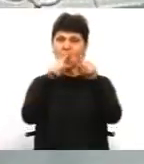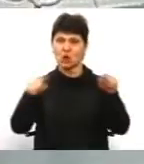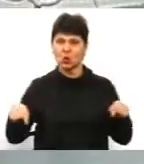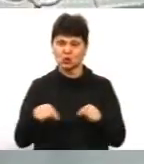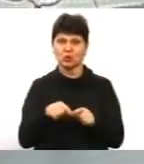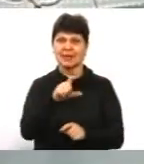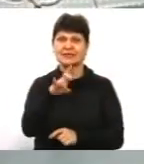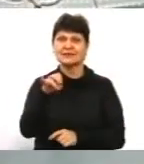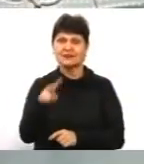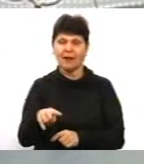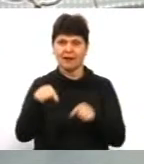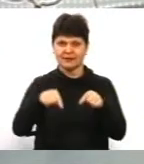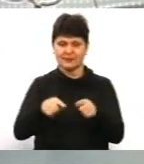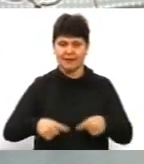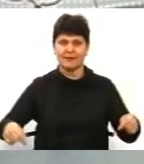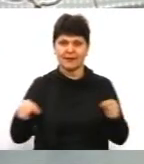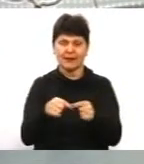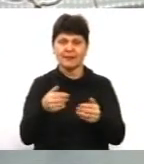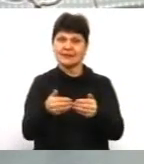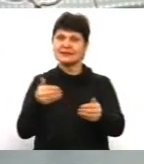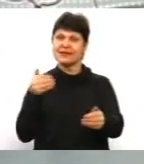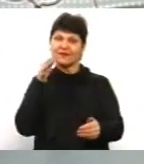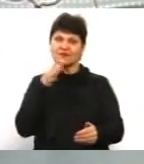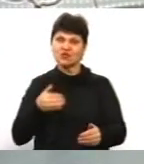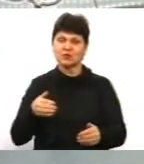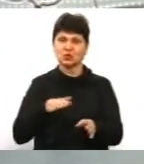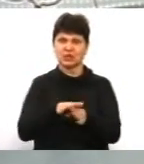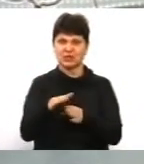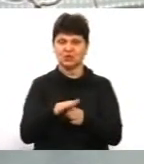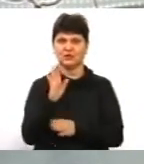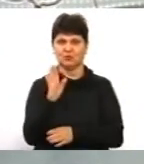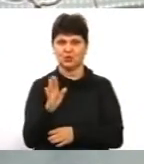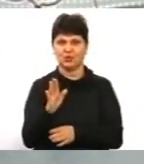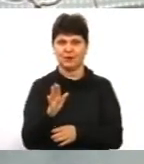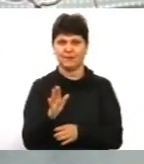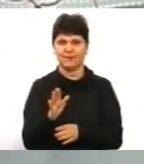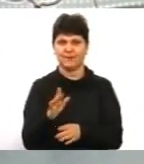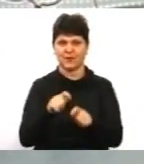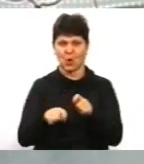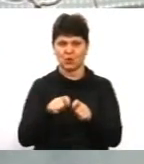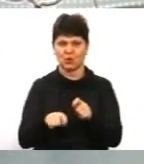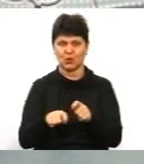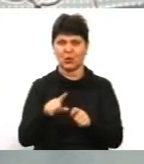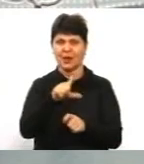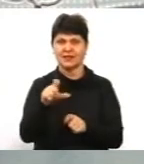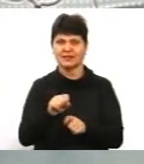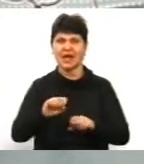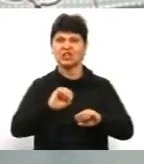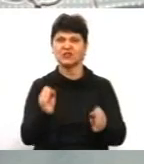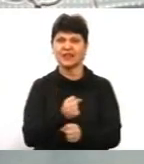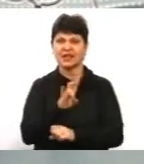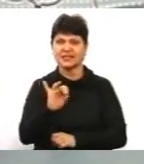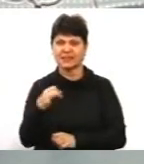завчасно на цих ділянках, де планується здійснюватися контроль за швидкісним режимом